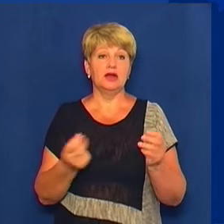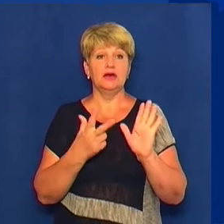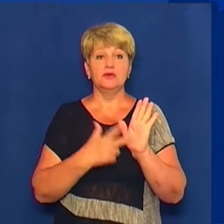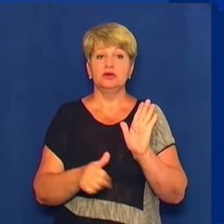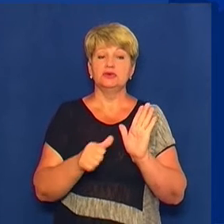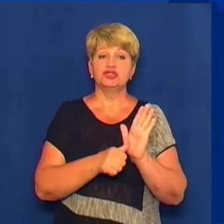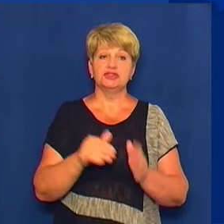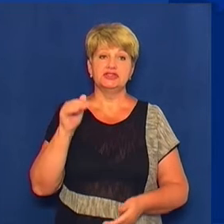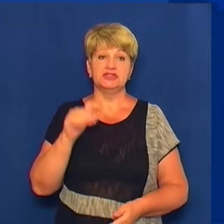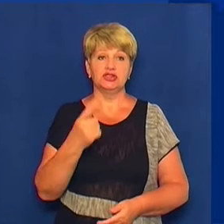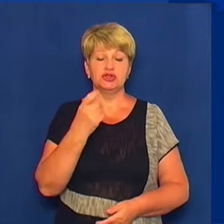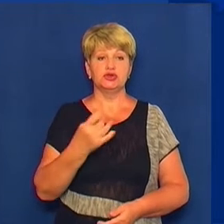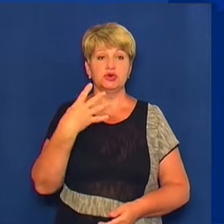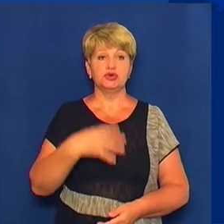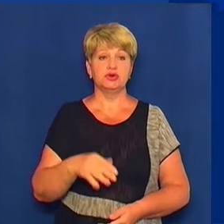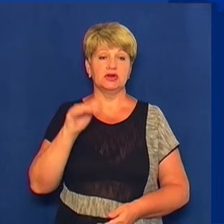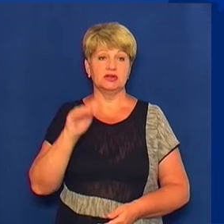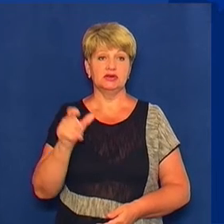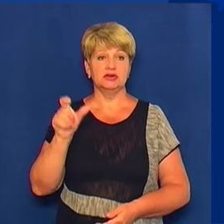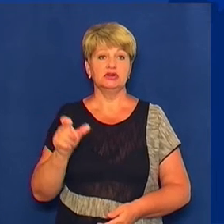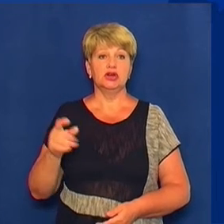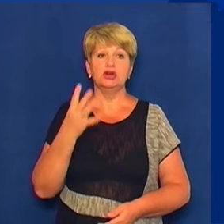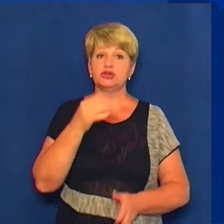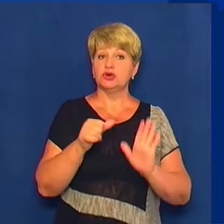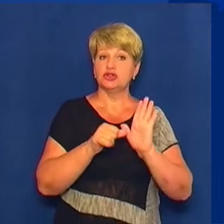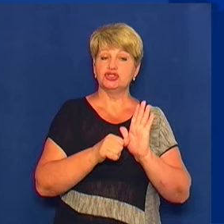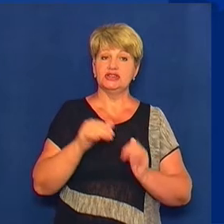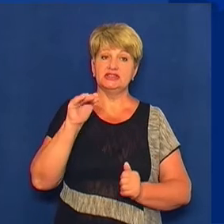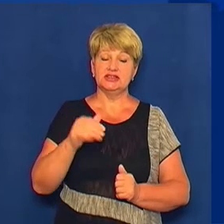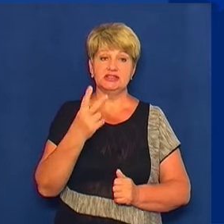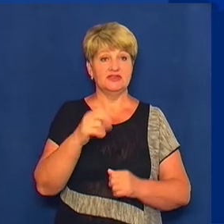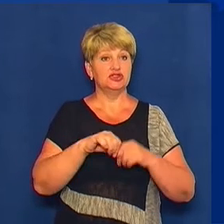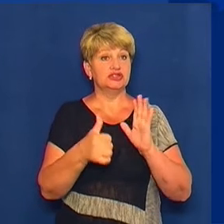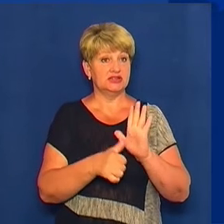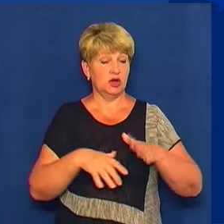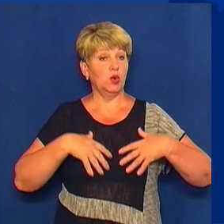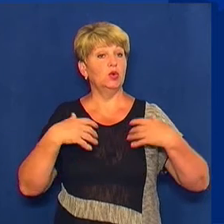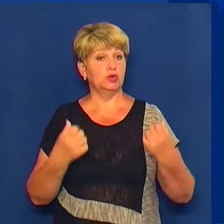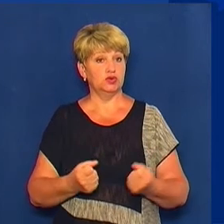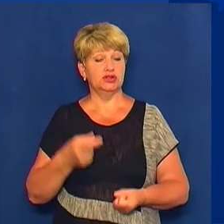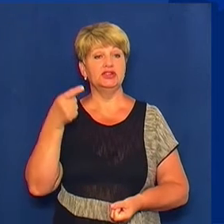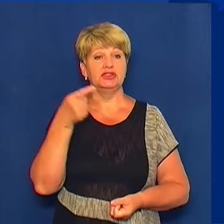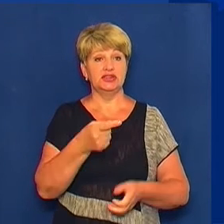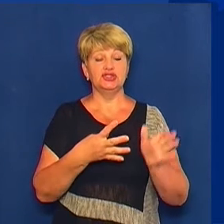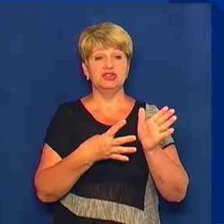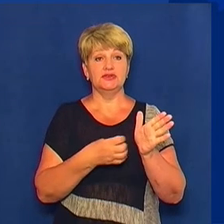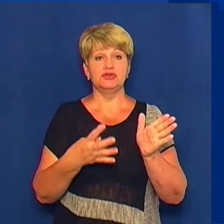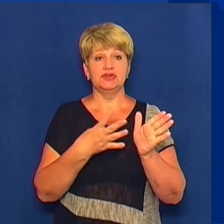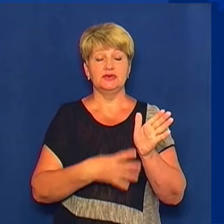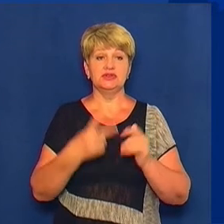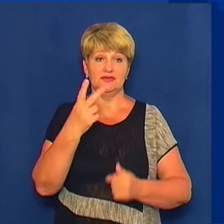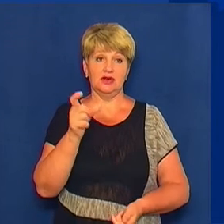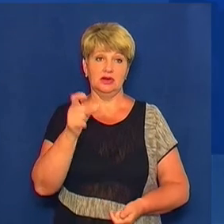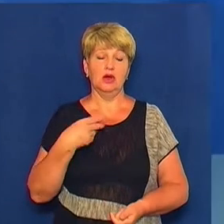140 випадків COVID-19. 46 216 пацієнтів одужали, 1 992